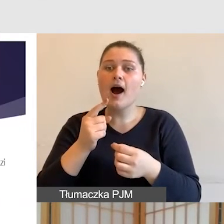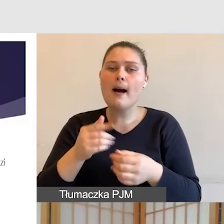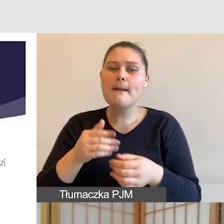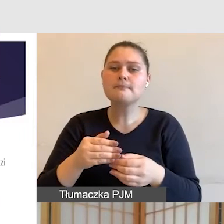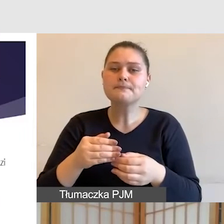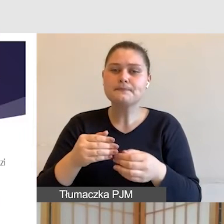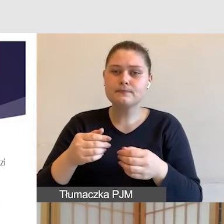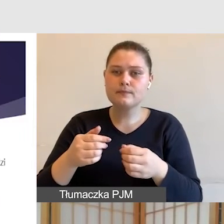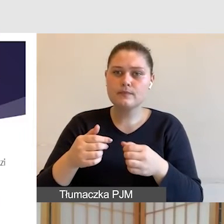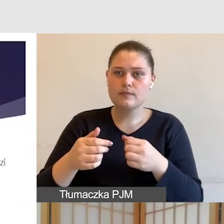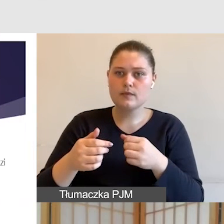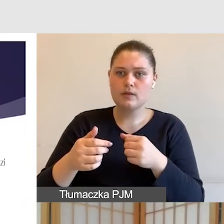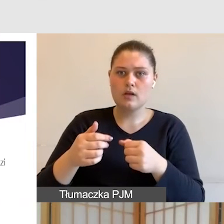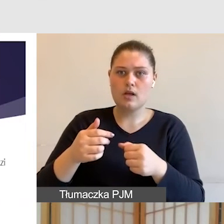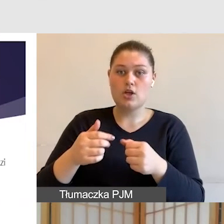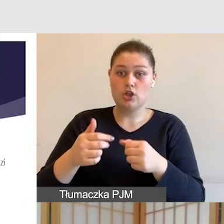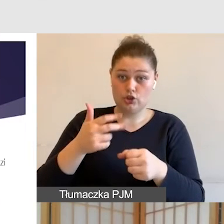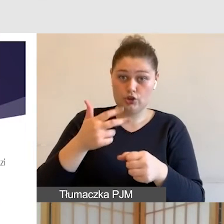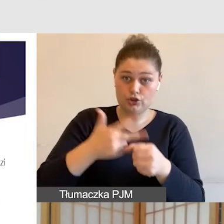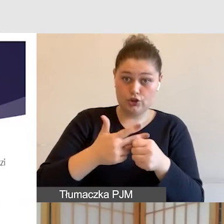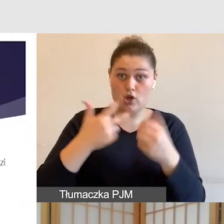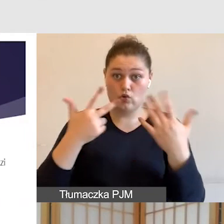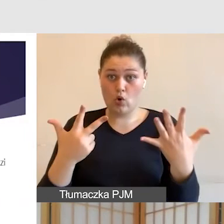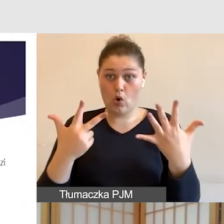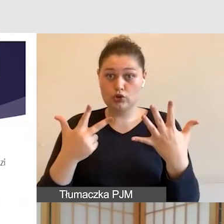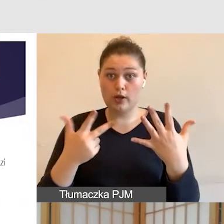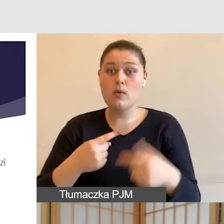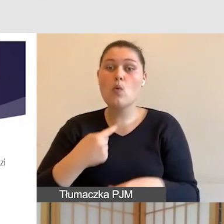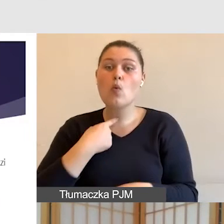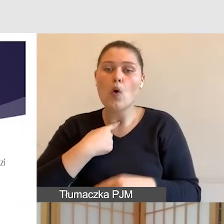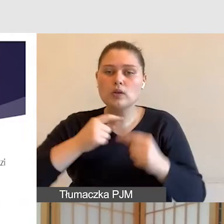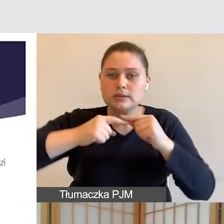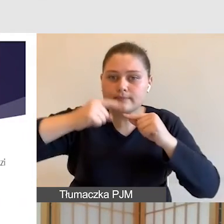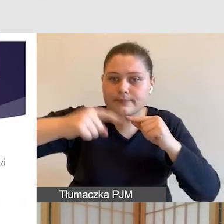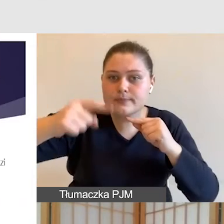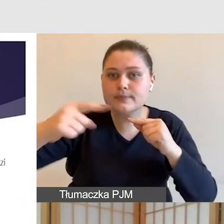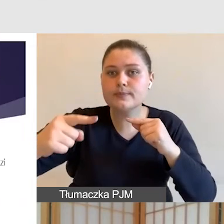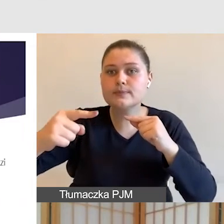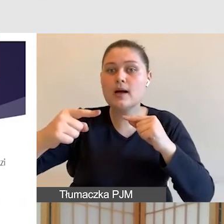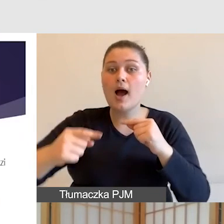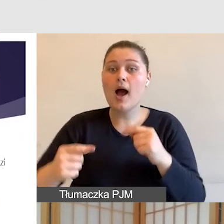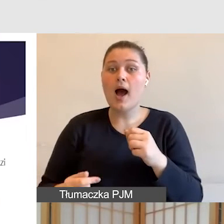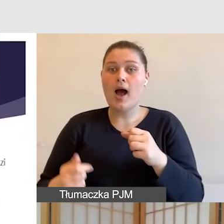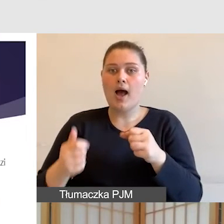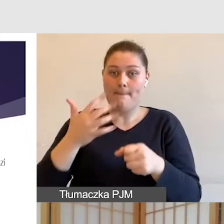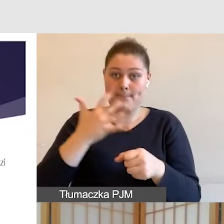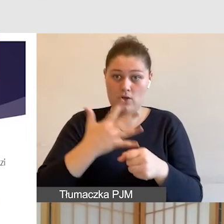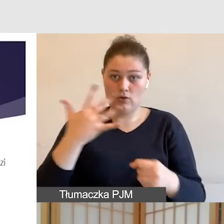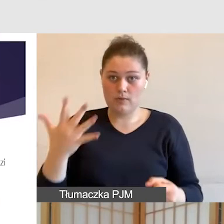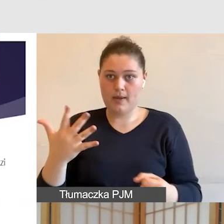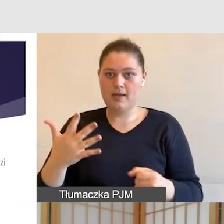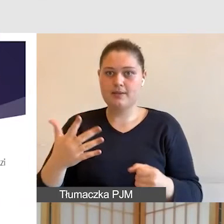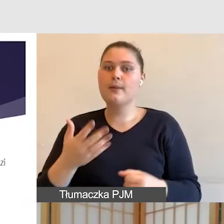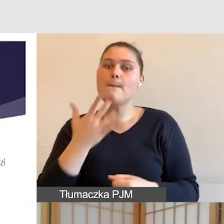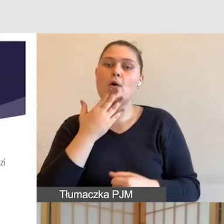głosu i 55% to przede wszystkim komunikacja niewerbalna, gdzie obserwujemy na przykład gesty i mimikę